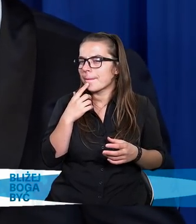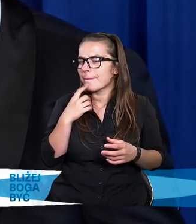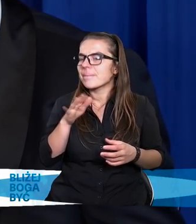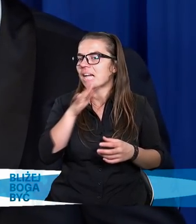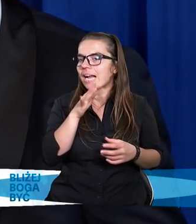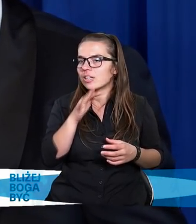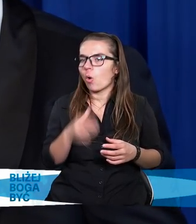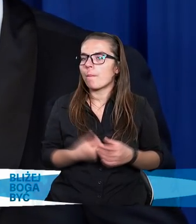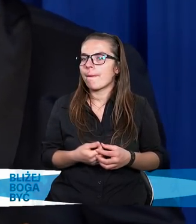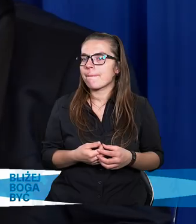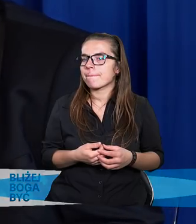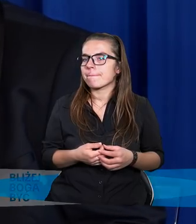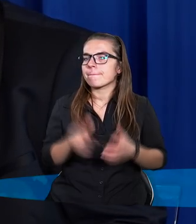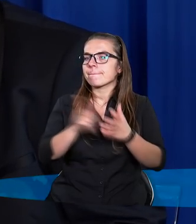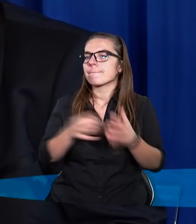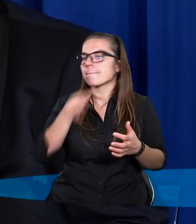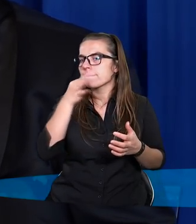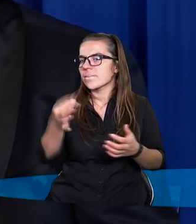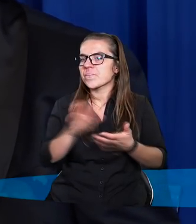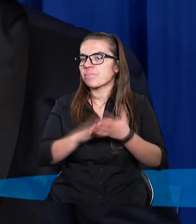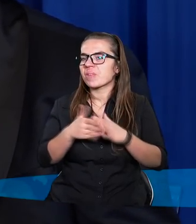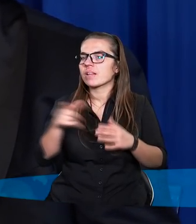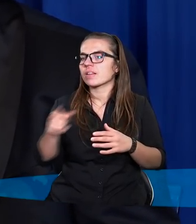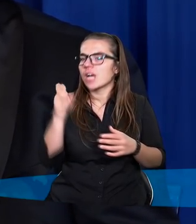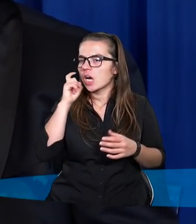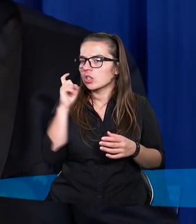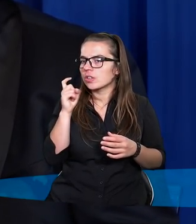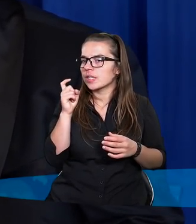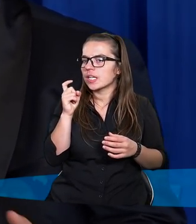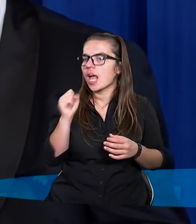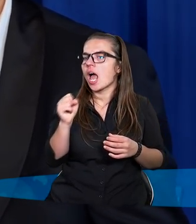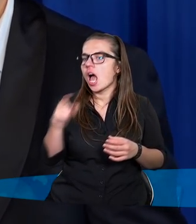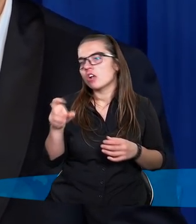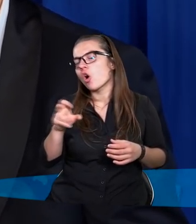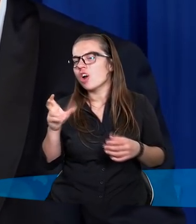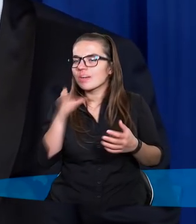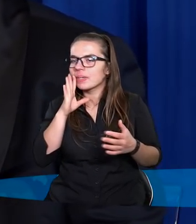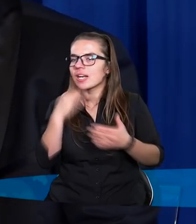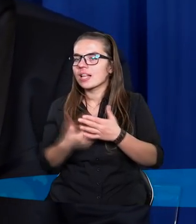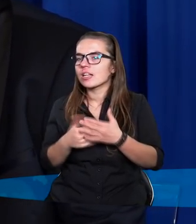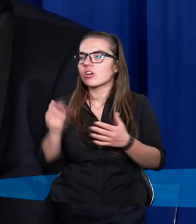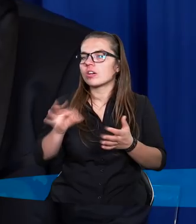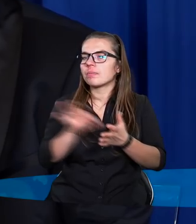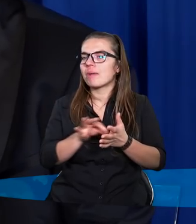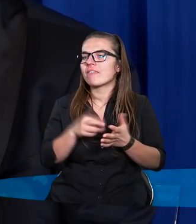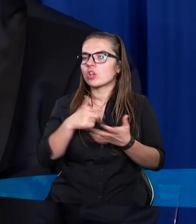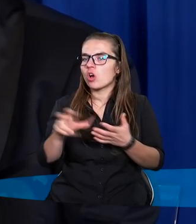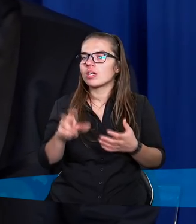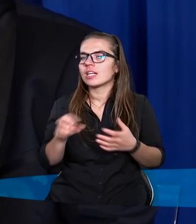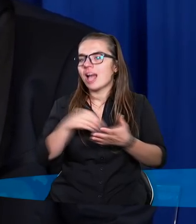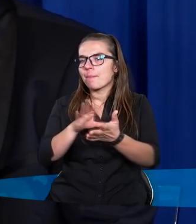Izraelitom. Skąd to pytanie się wzięło tego człowieka, gdy do mnie przyszedł? Ano chociażby dlatego, że dotarł do pewnych